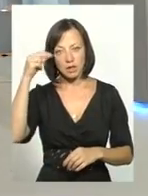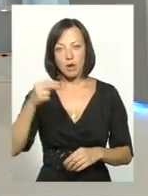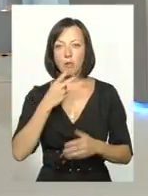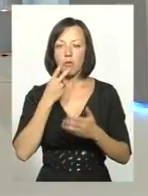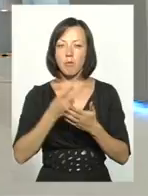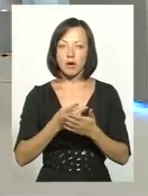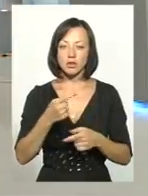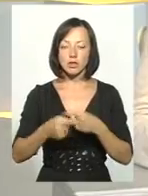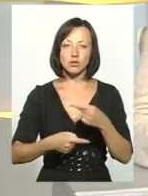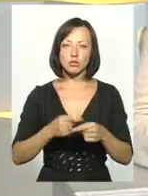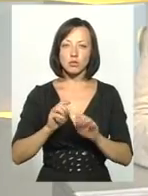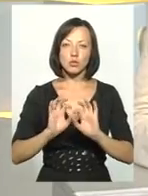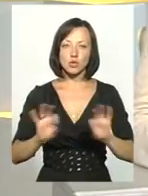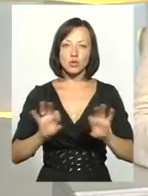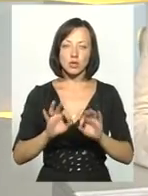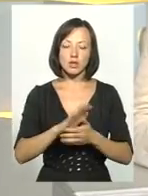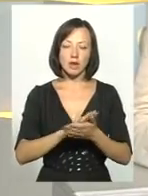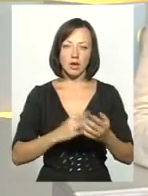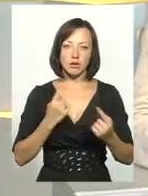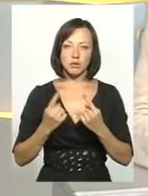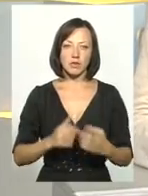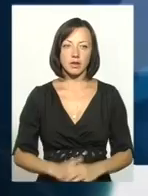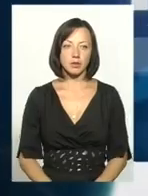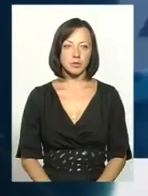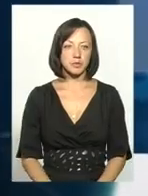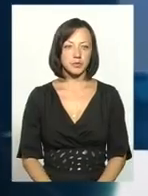побачимо у наступному сюжеті і далі продовжимо розмову.